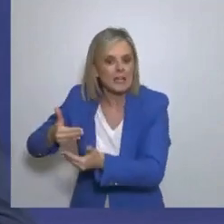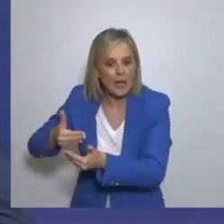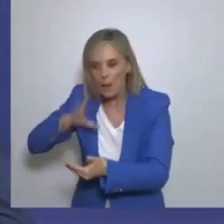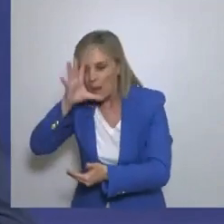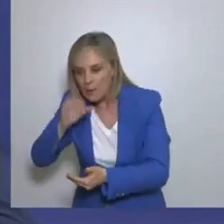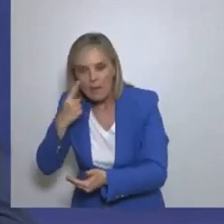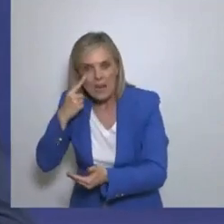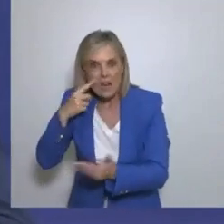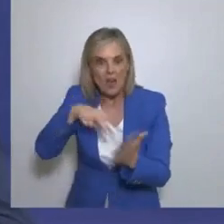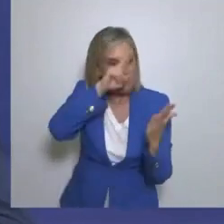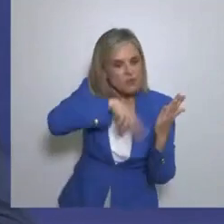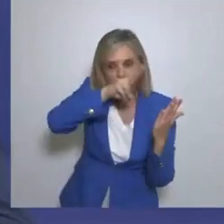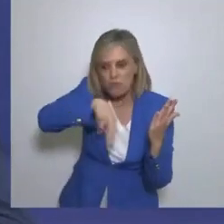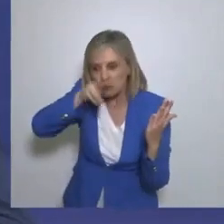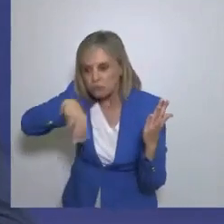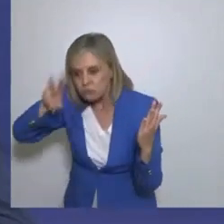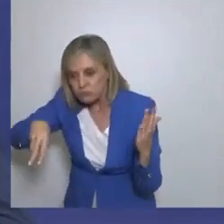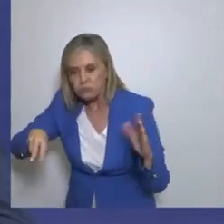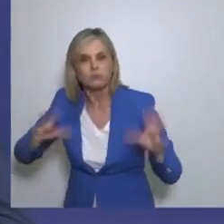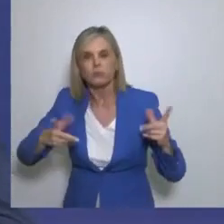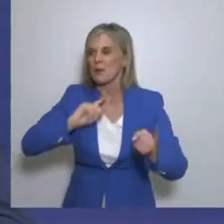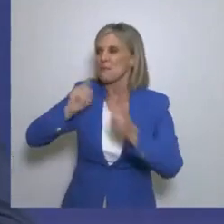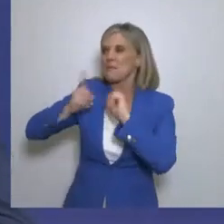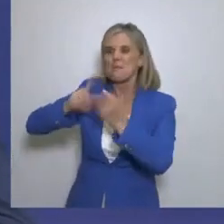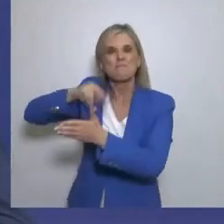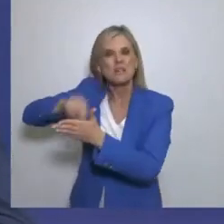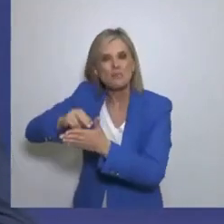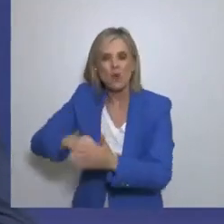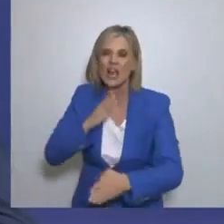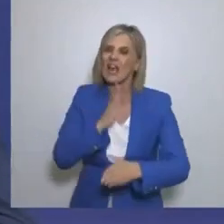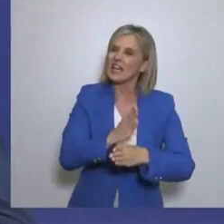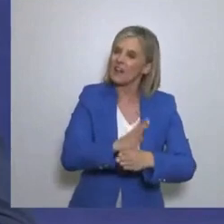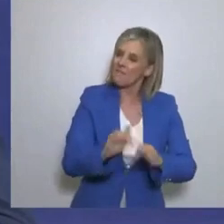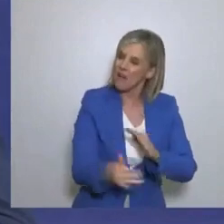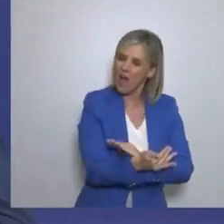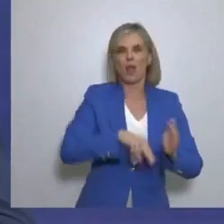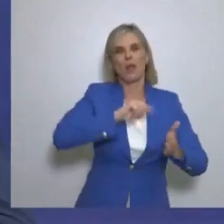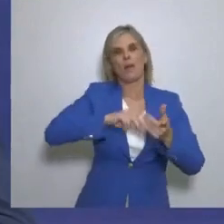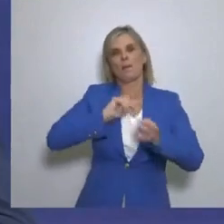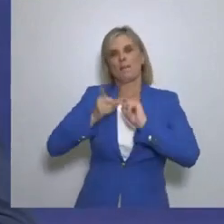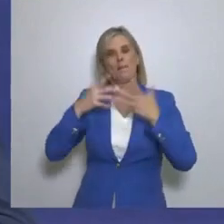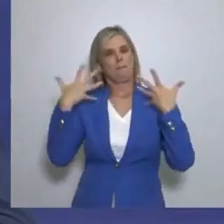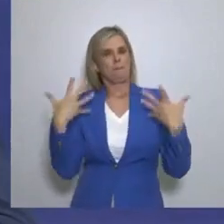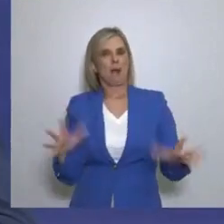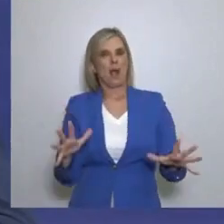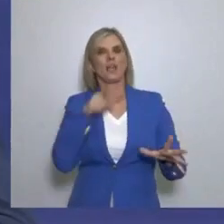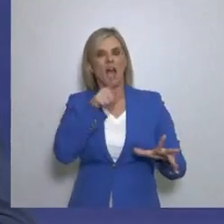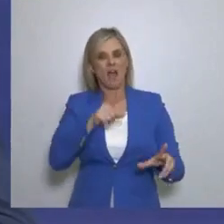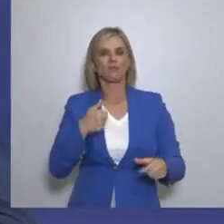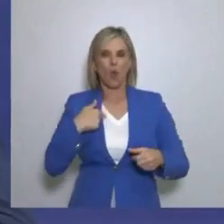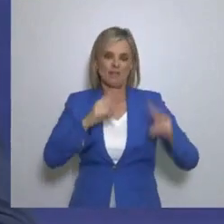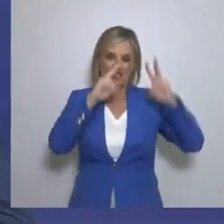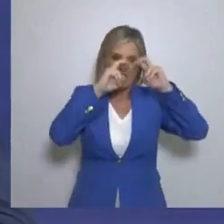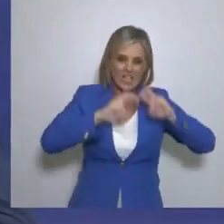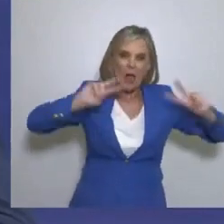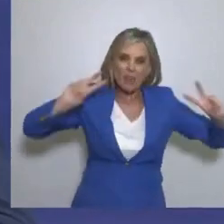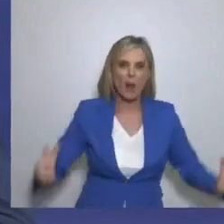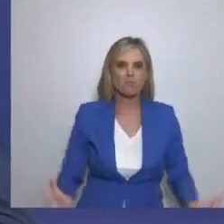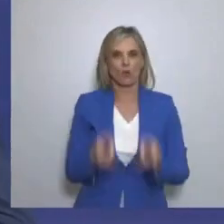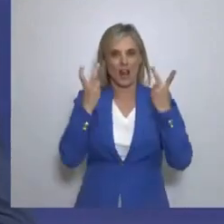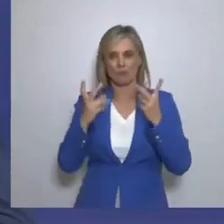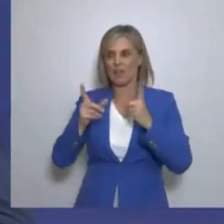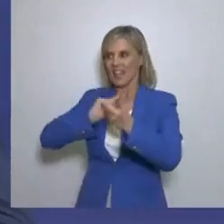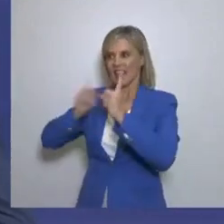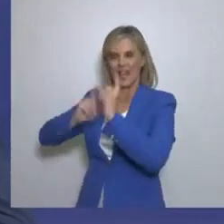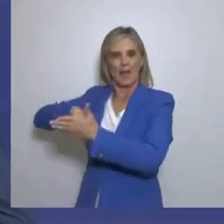πολλές συμβάσεις Από ρηχεία Από μνημόνια άμα το θέλετε Και κρυφά μνημόνια υπάρχουν Και θα ξεκαθαρίσει όλο το πεδίο Άρα λοιπόν τα μνημόνια